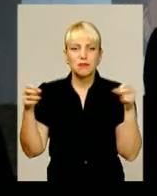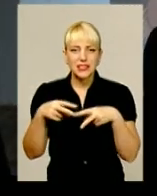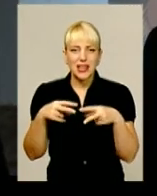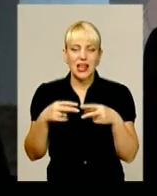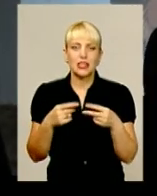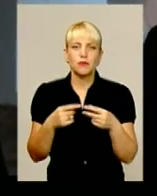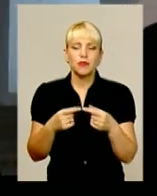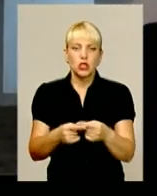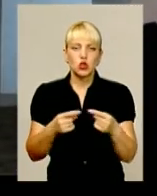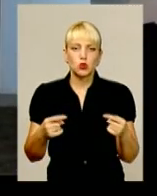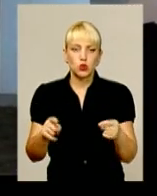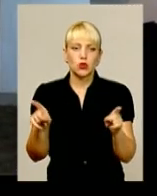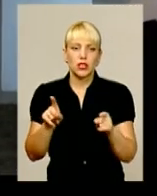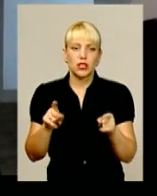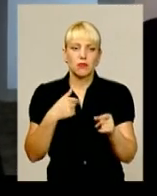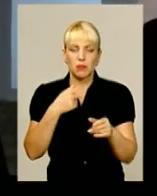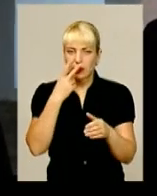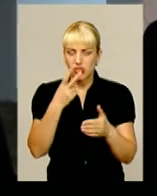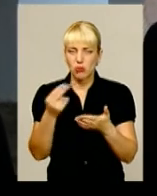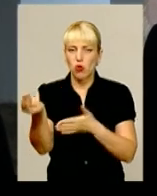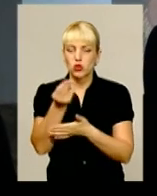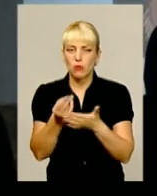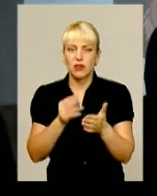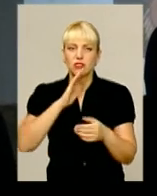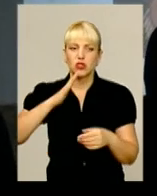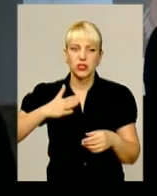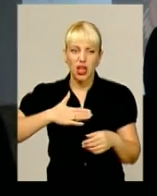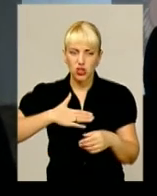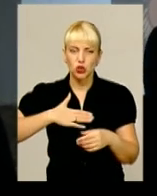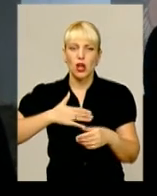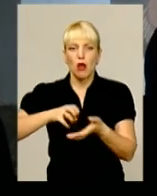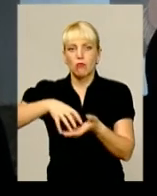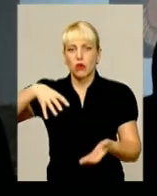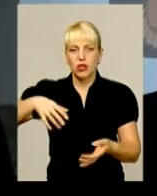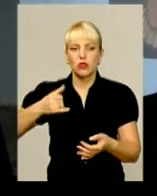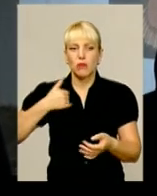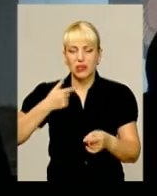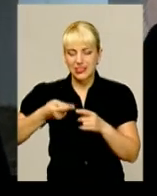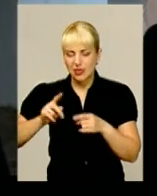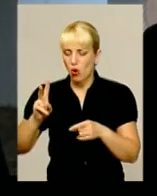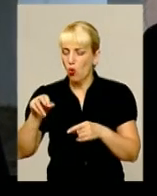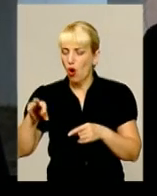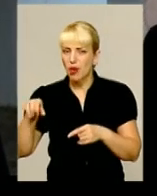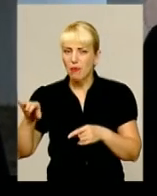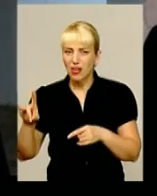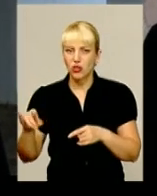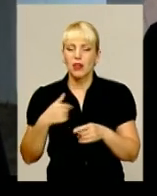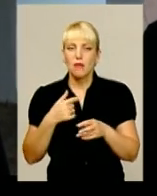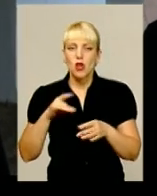отримали зображення нашої пухлинки, ми оцим коліматором підганяємо форму нашого